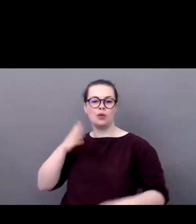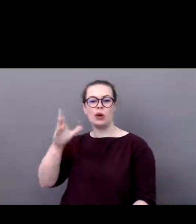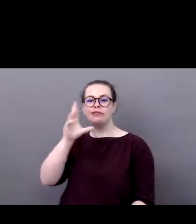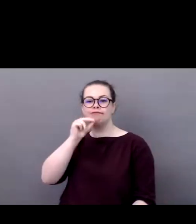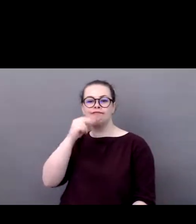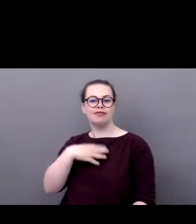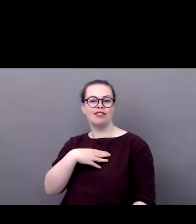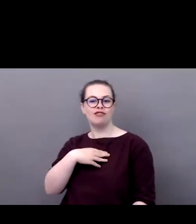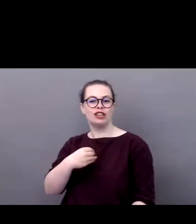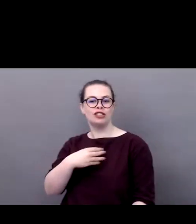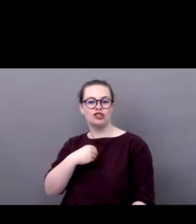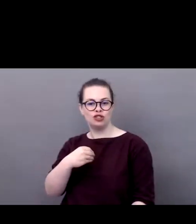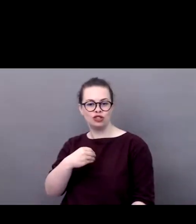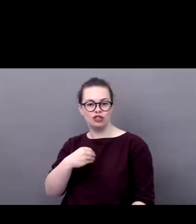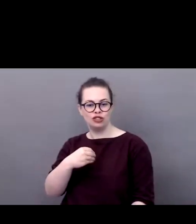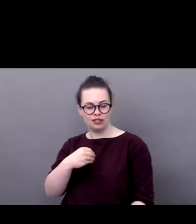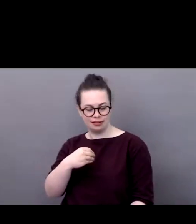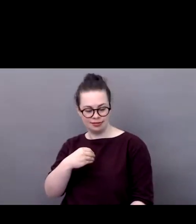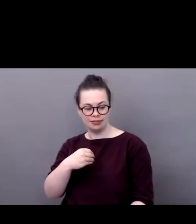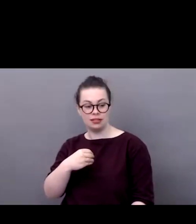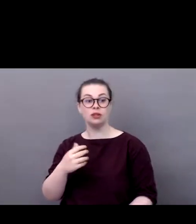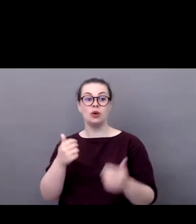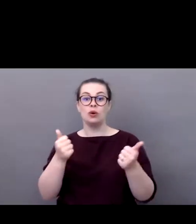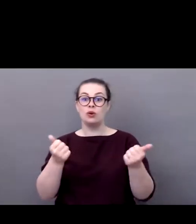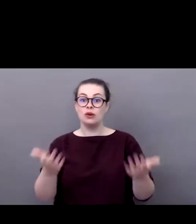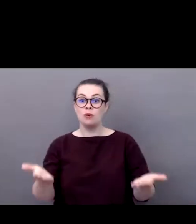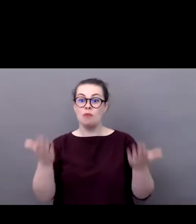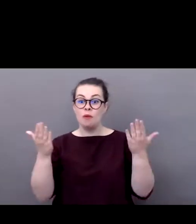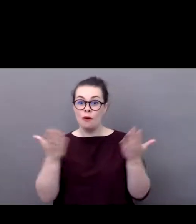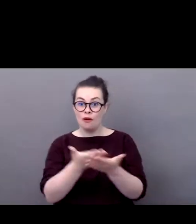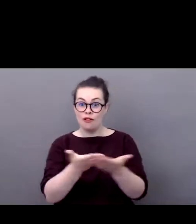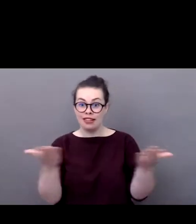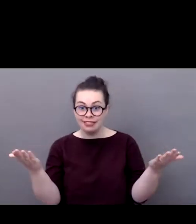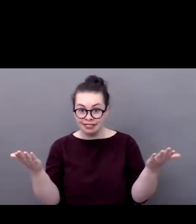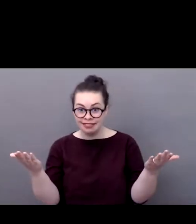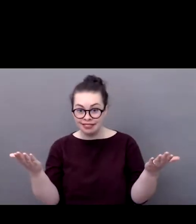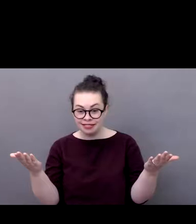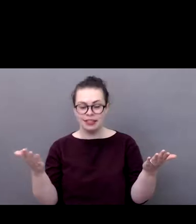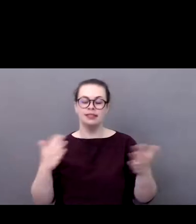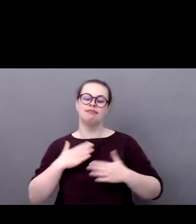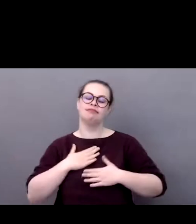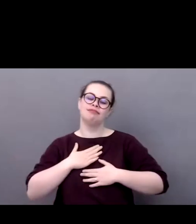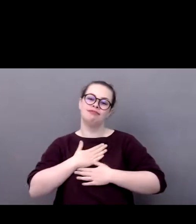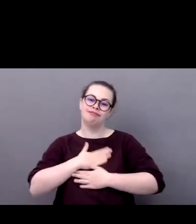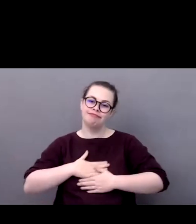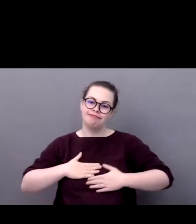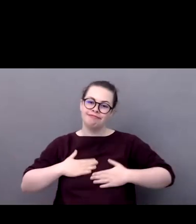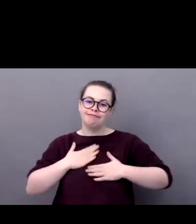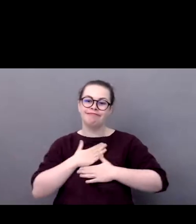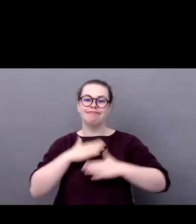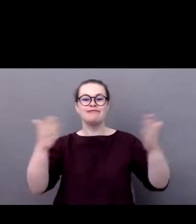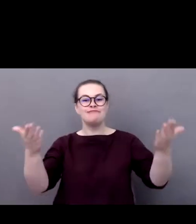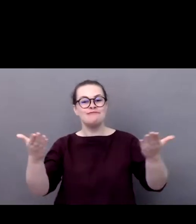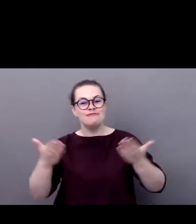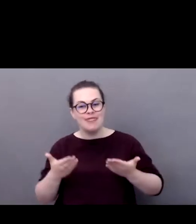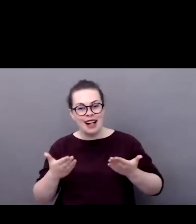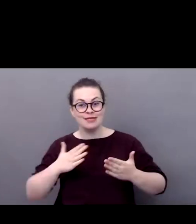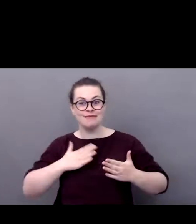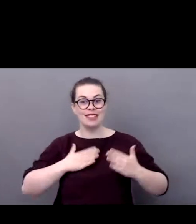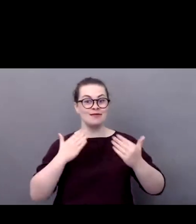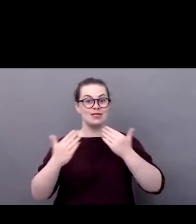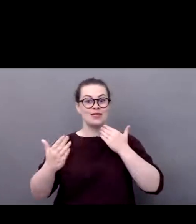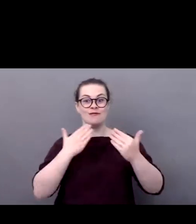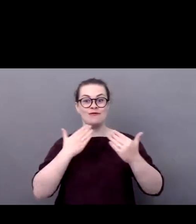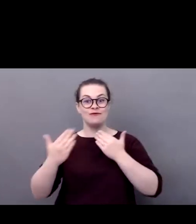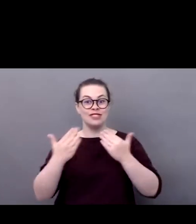Good morning to all of you. Well, it's obviously a pleasure to welcome you for the conference calling the